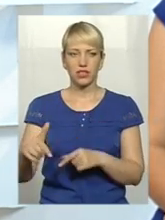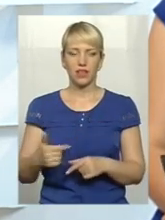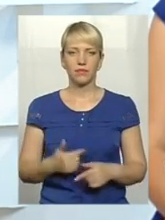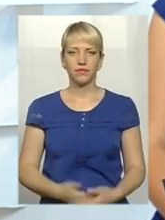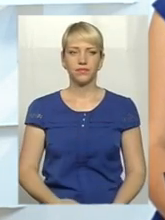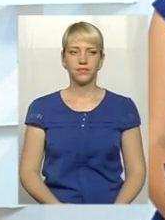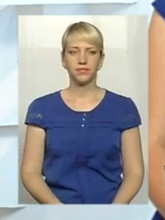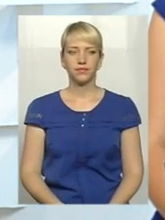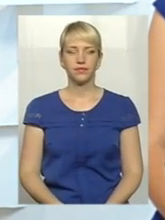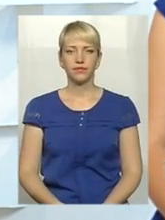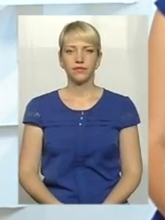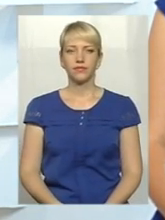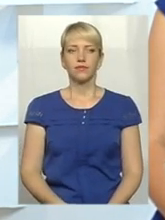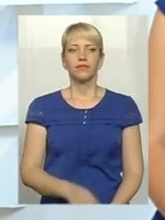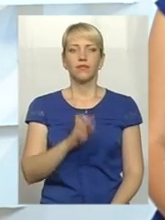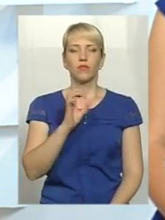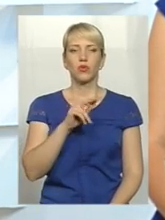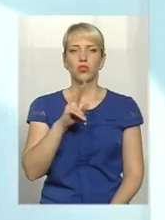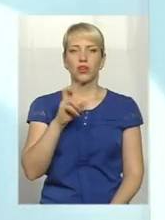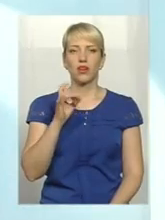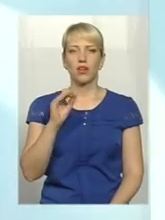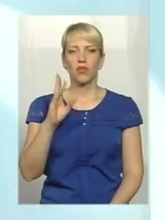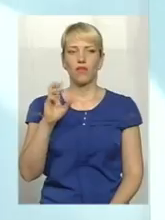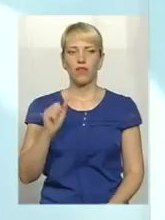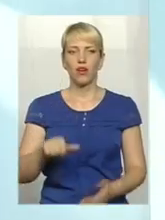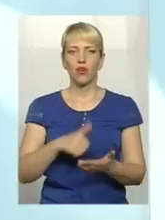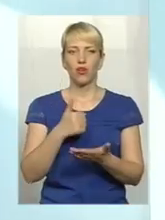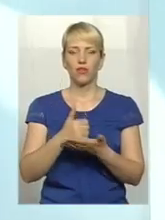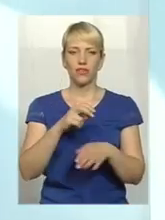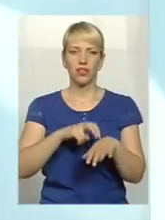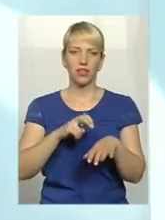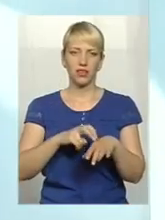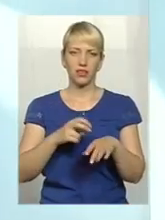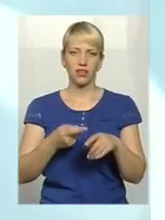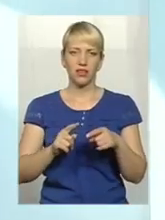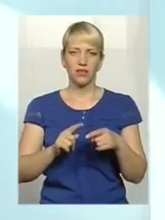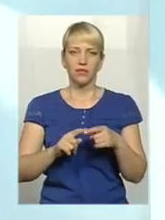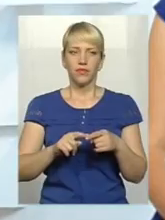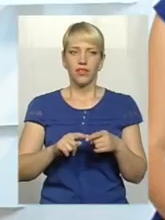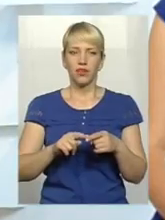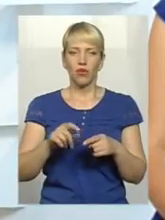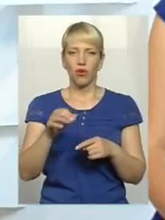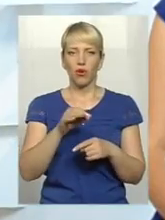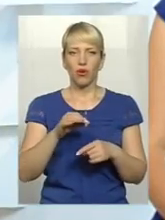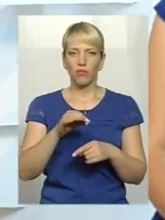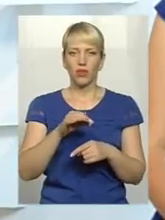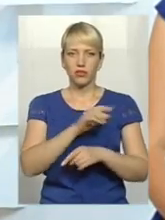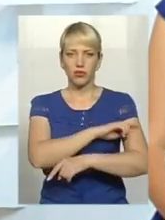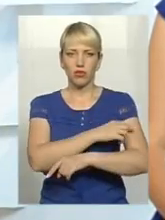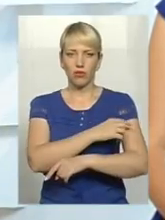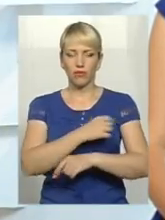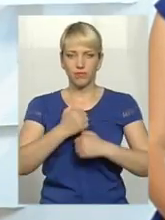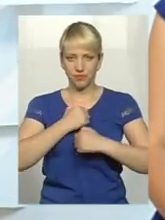вітати. Оксана Бочкарьова – головний лікар Хмельницької обласного госпіталю ветеранів війни. Володимир